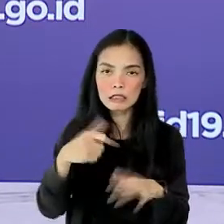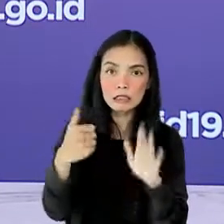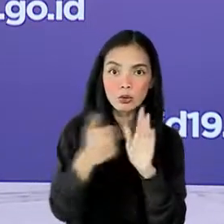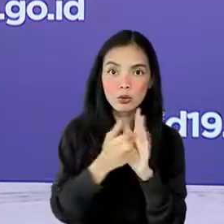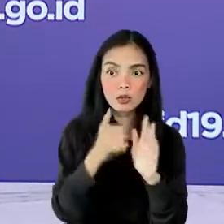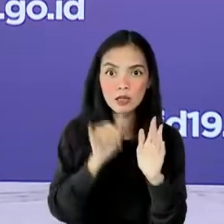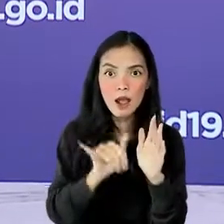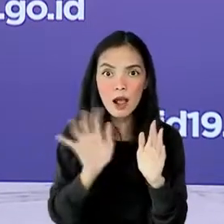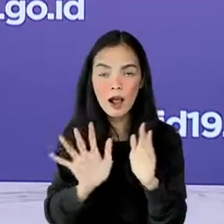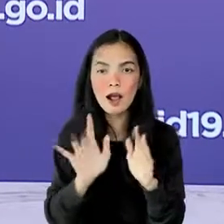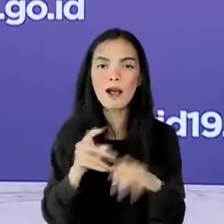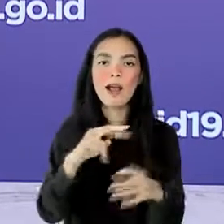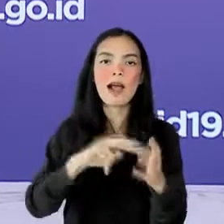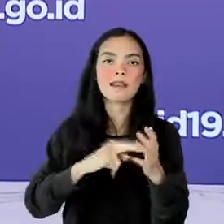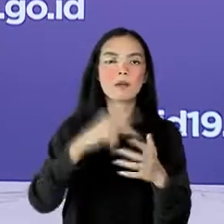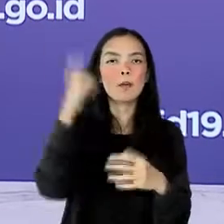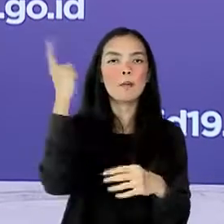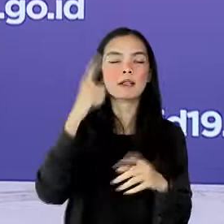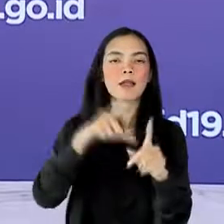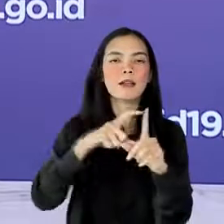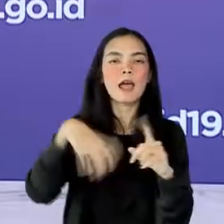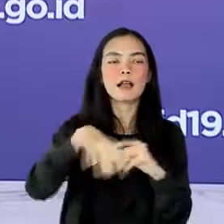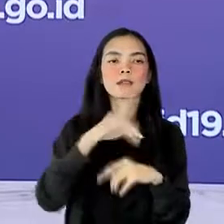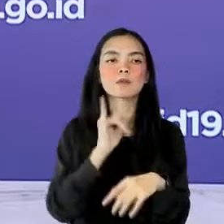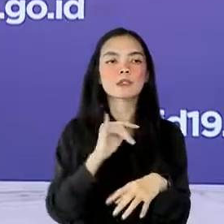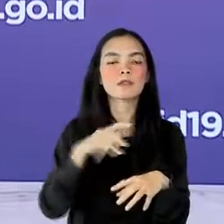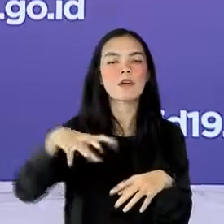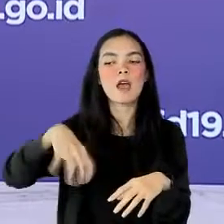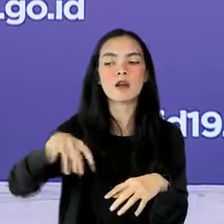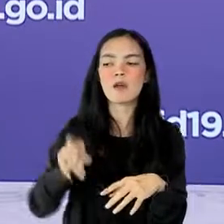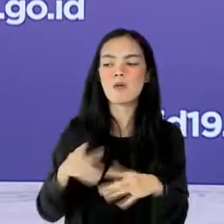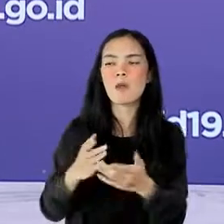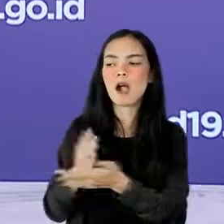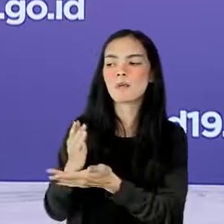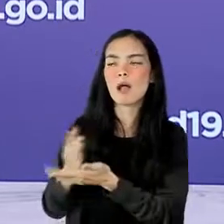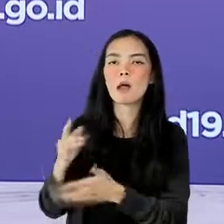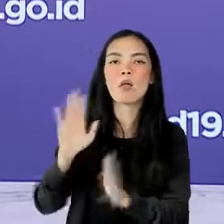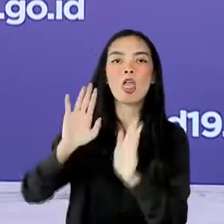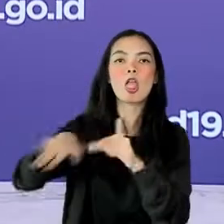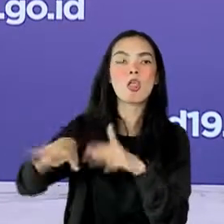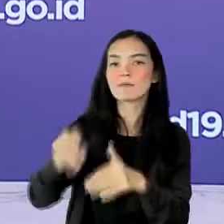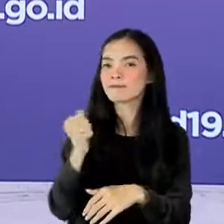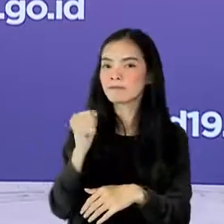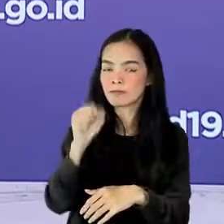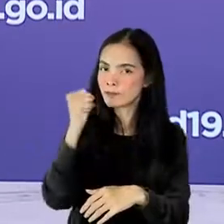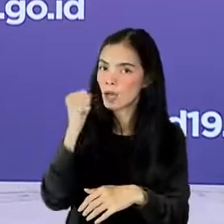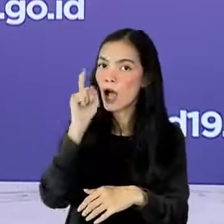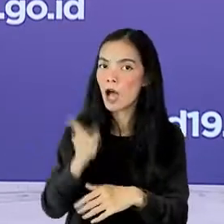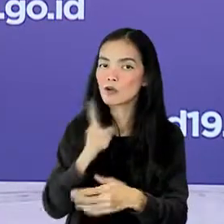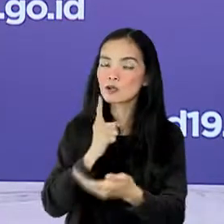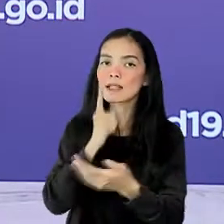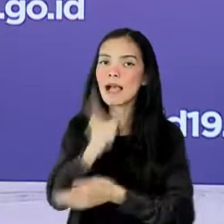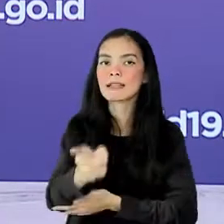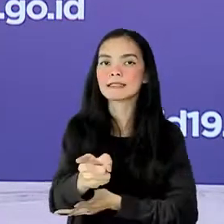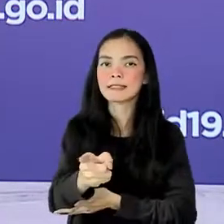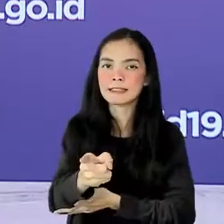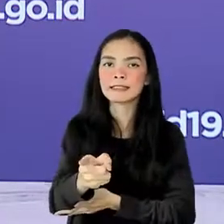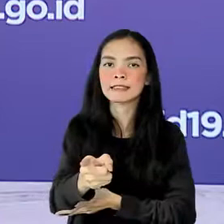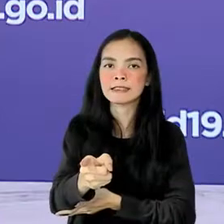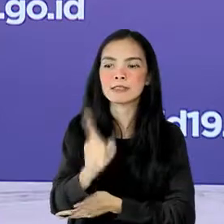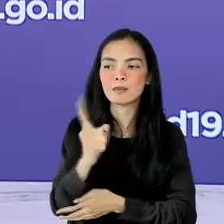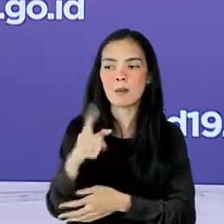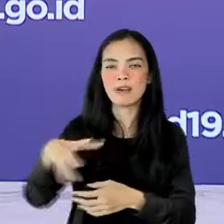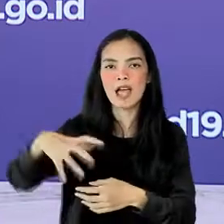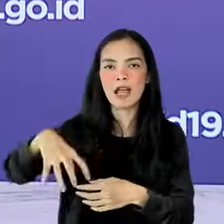alasan bagi pemerintah daerah untuk tidak menindak tegas wilayahnya yang masih termasuk dalam kategori kepatuan rendah.